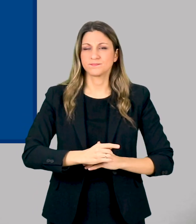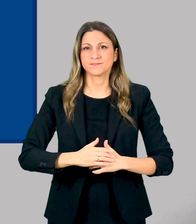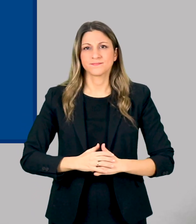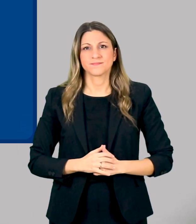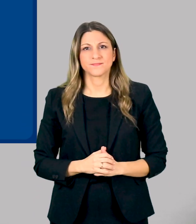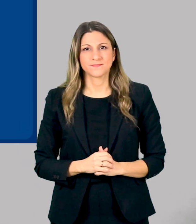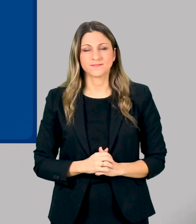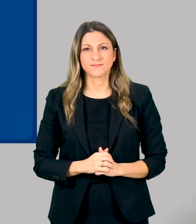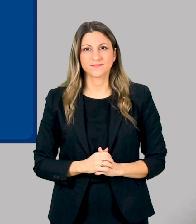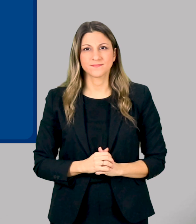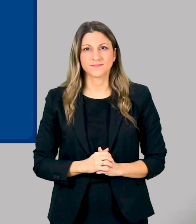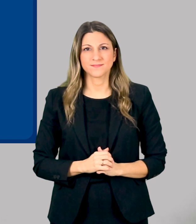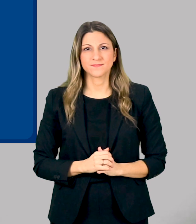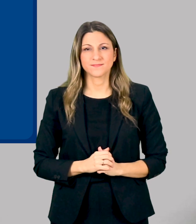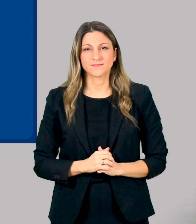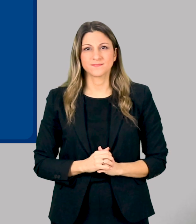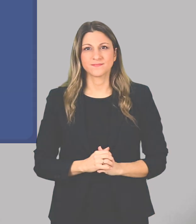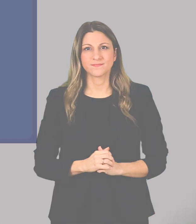Κρίσης και Πολιτικής Προστασίας